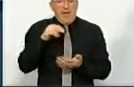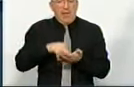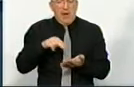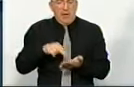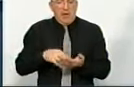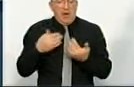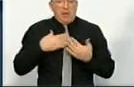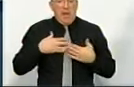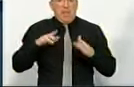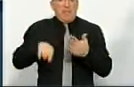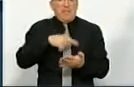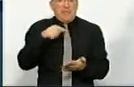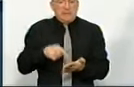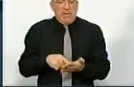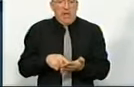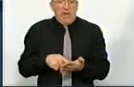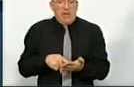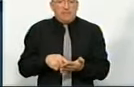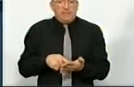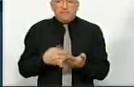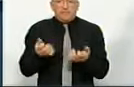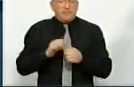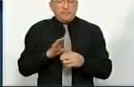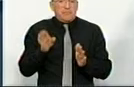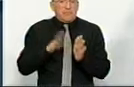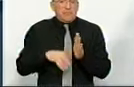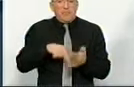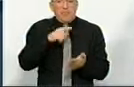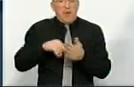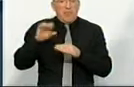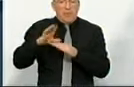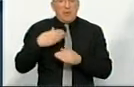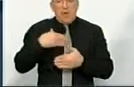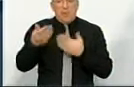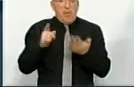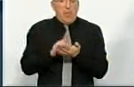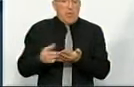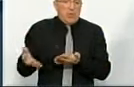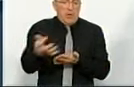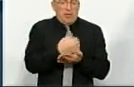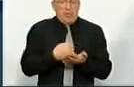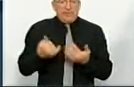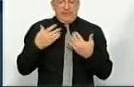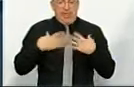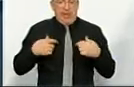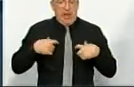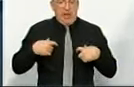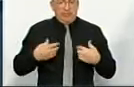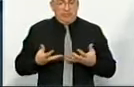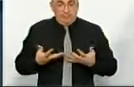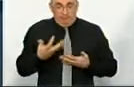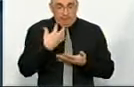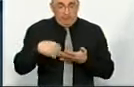на це. А наші міста не беруть, просто міський бюджет формується з наших з вами податків. Тобто, з нас беруть